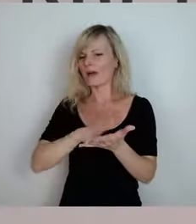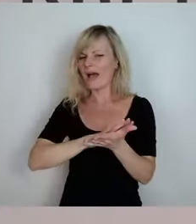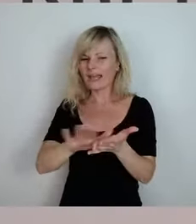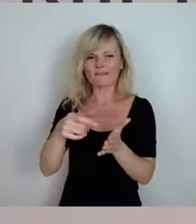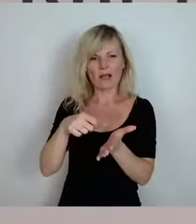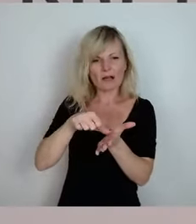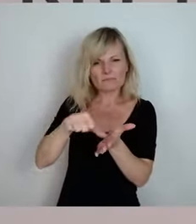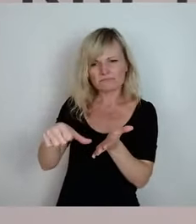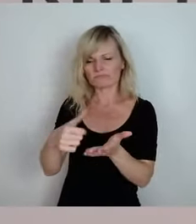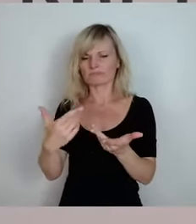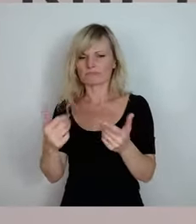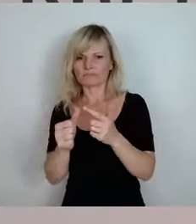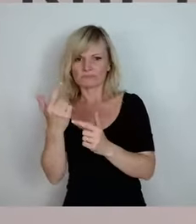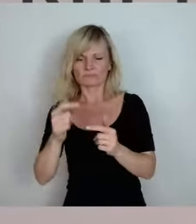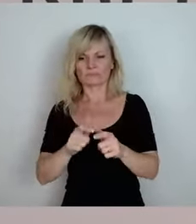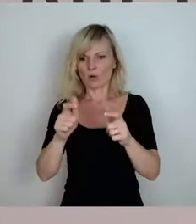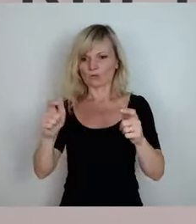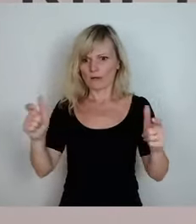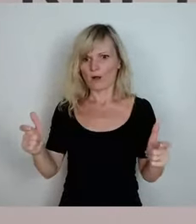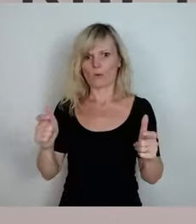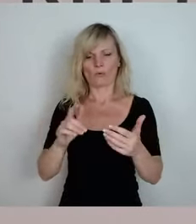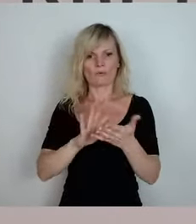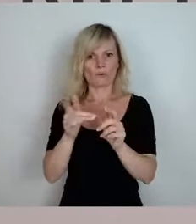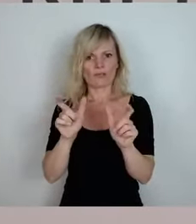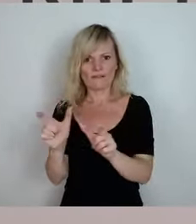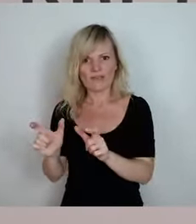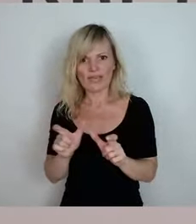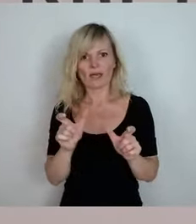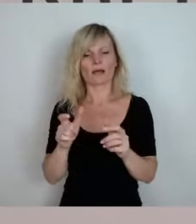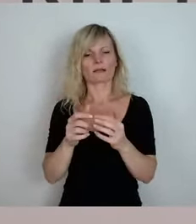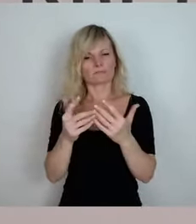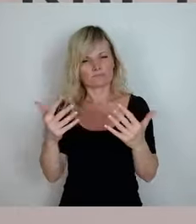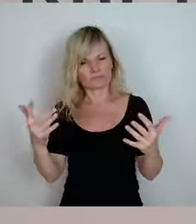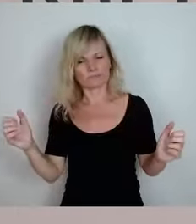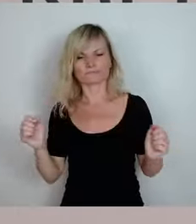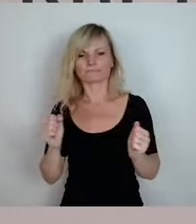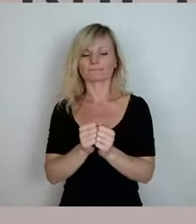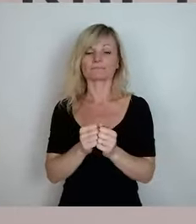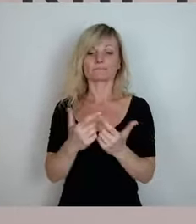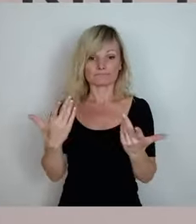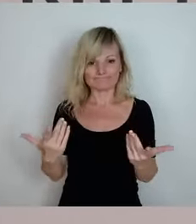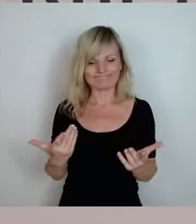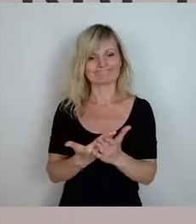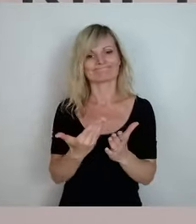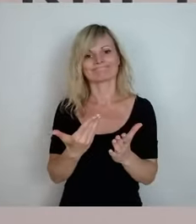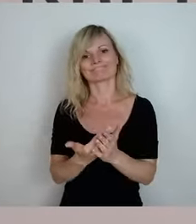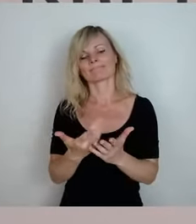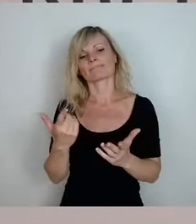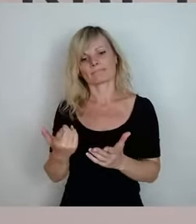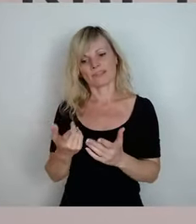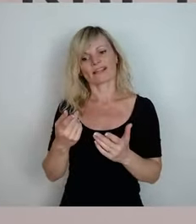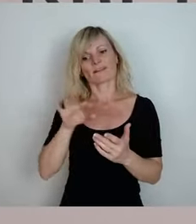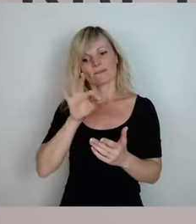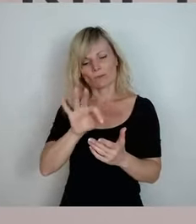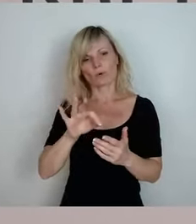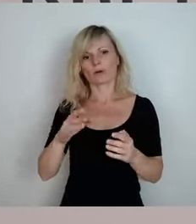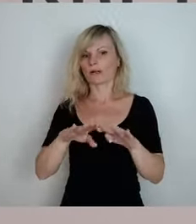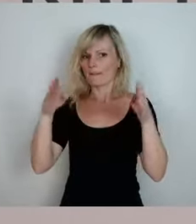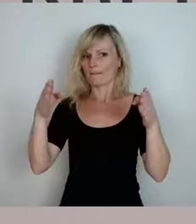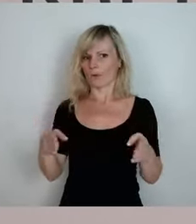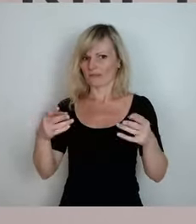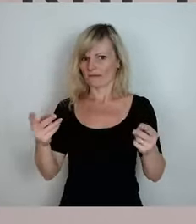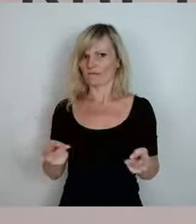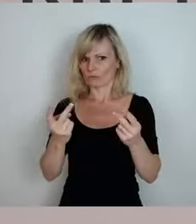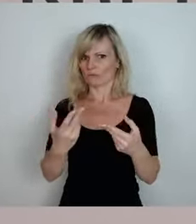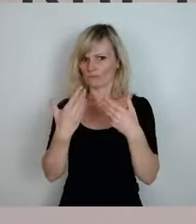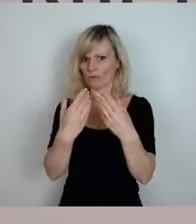extrem aus, die Feuerwehrschule naht und wir haben eben auch die Förderung für die Gebäude. Und jetzt nehme ich es mir gerne